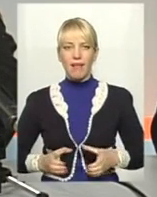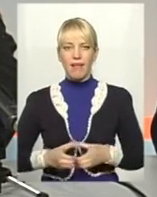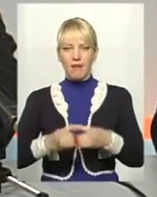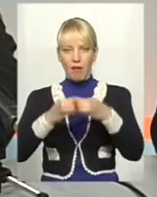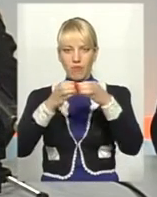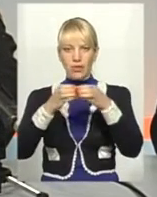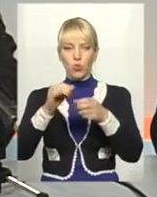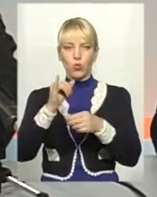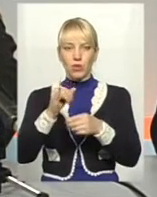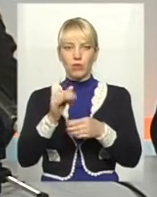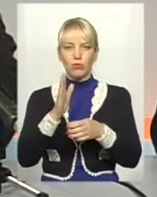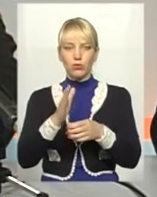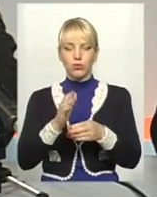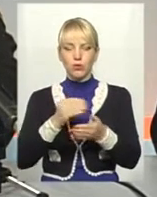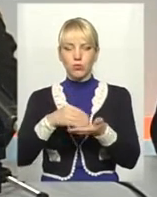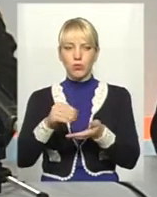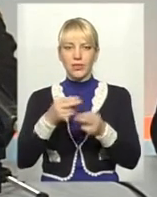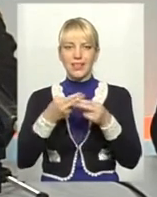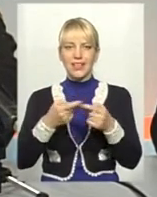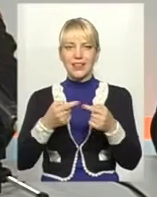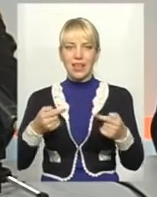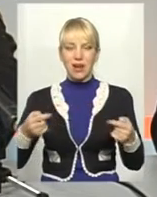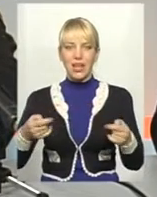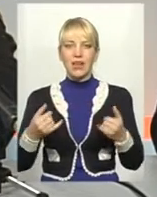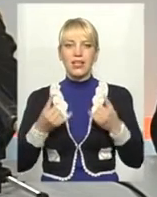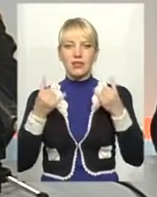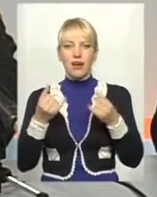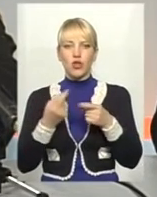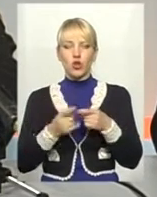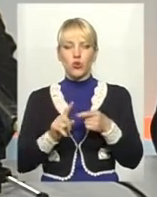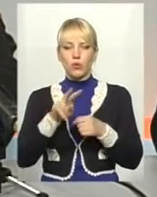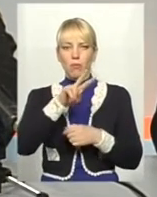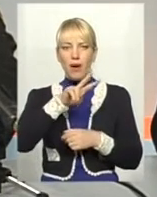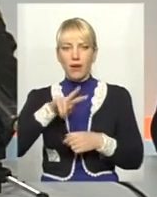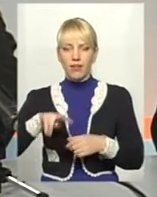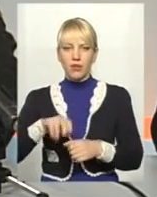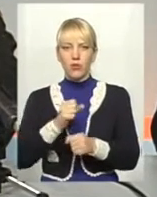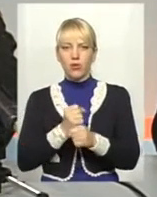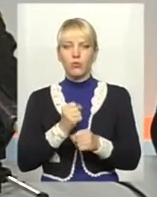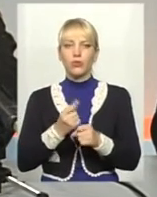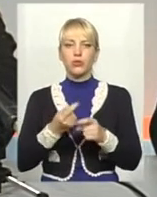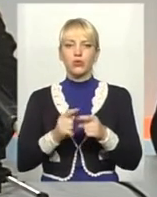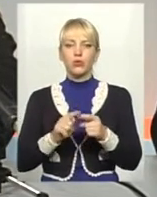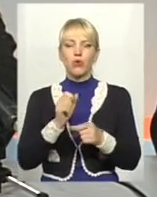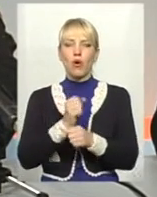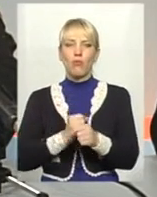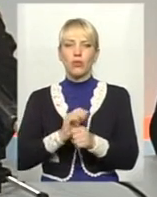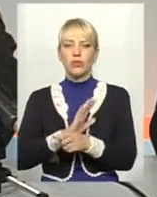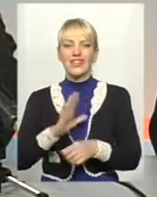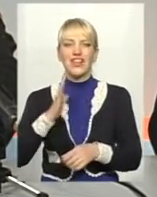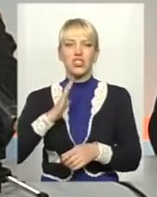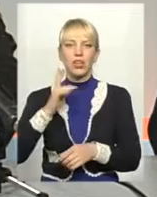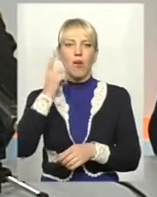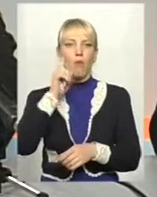покупних деталей, для того, щоб паралельно робити цю роботу, не чекаючи, поки ми